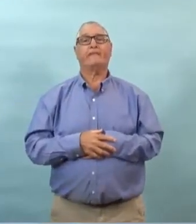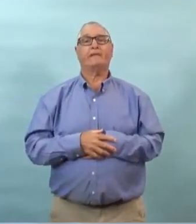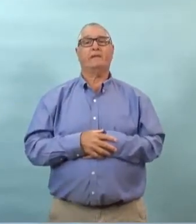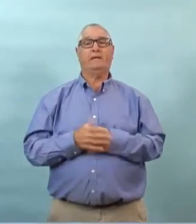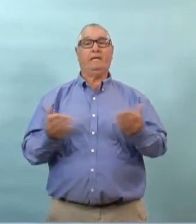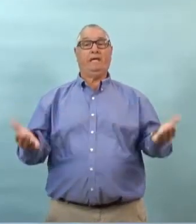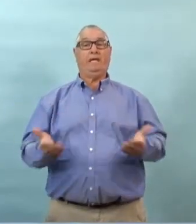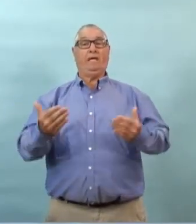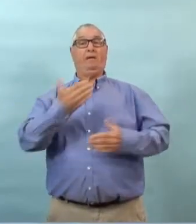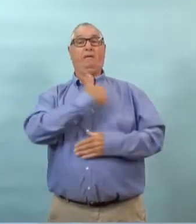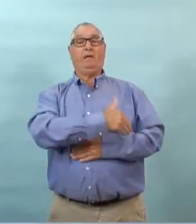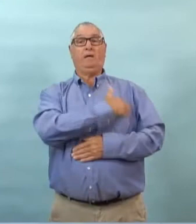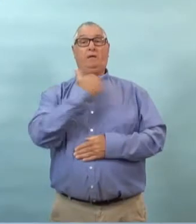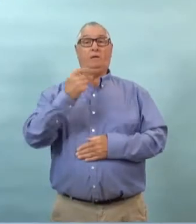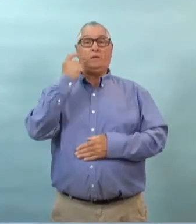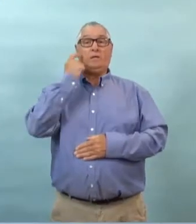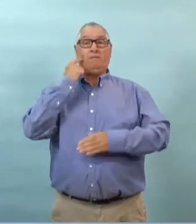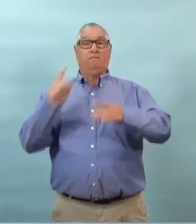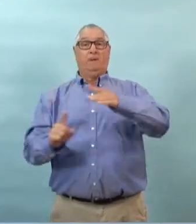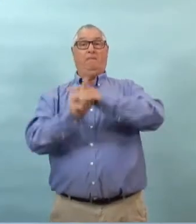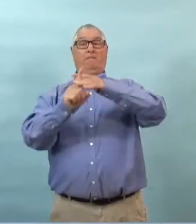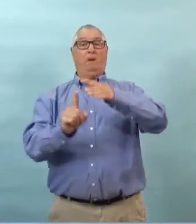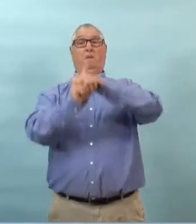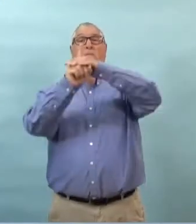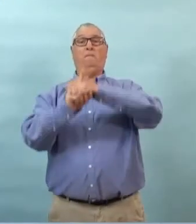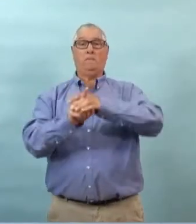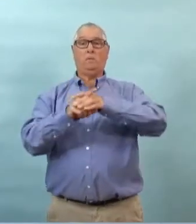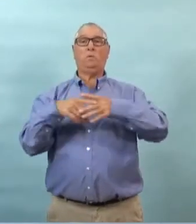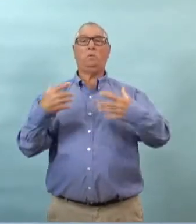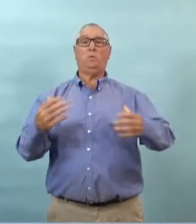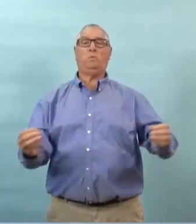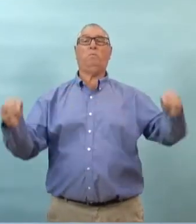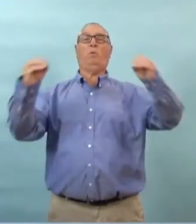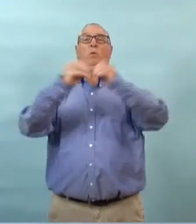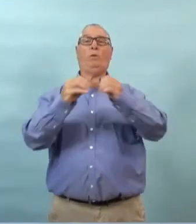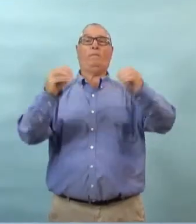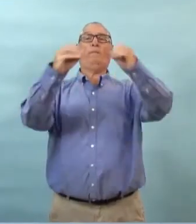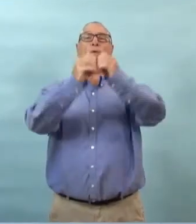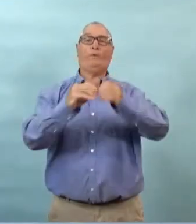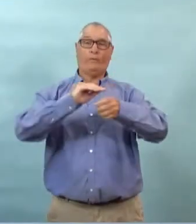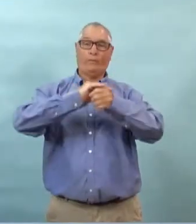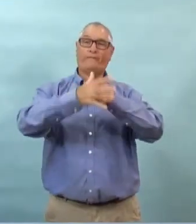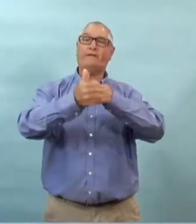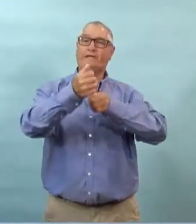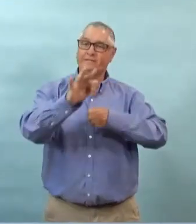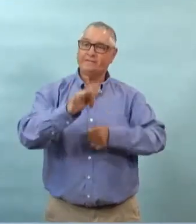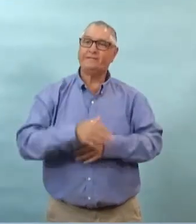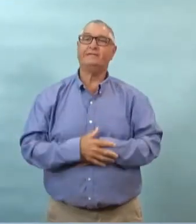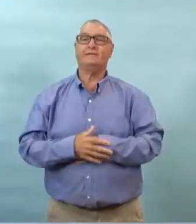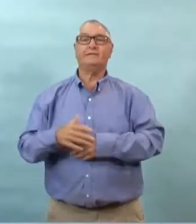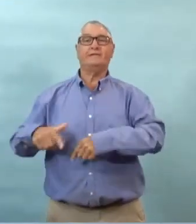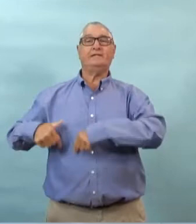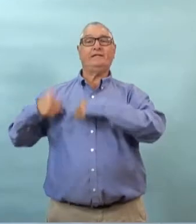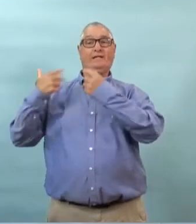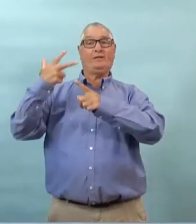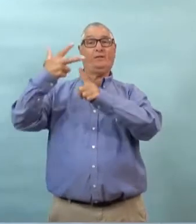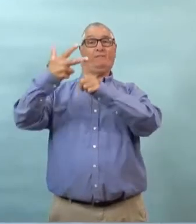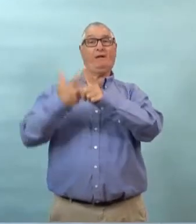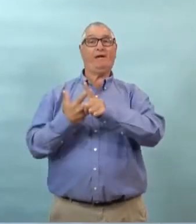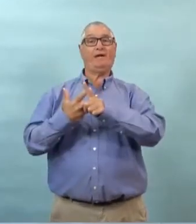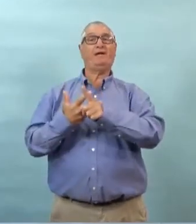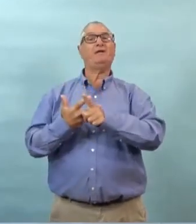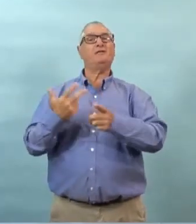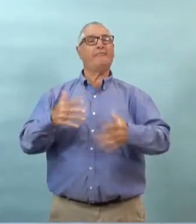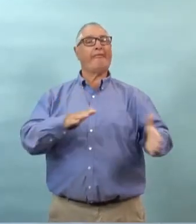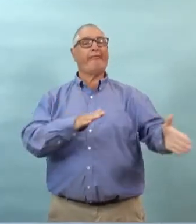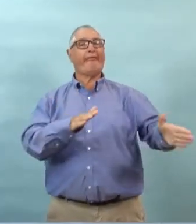le manitoba a récemment connu une augmentation du nombre de cas de kobe 19 et notre premier